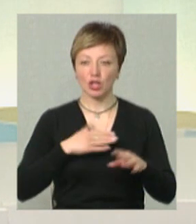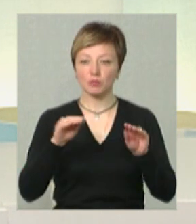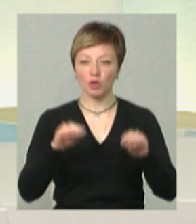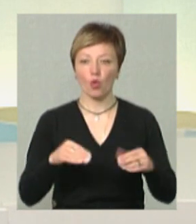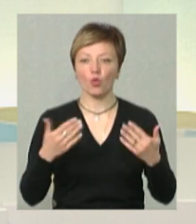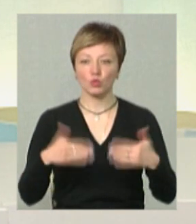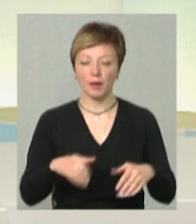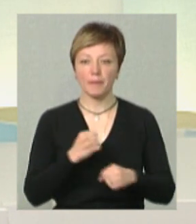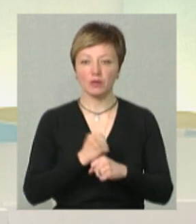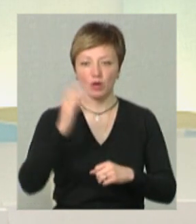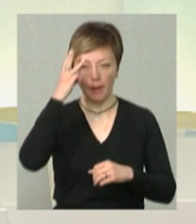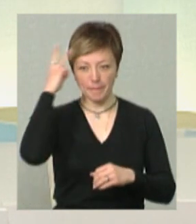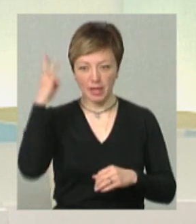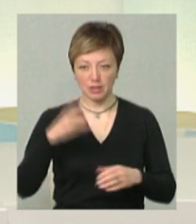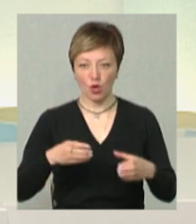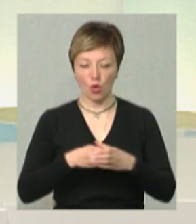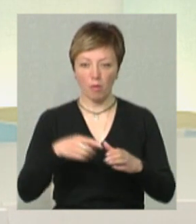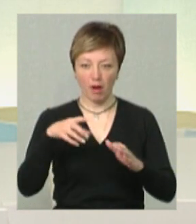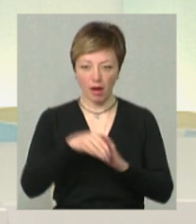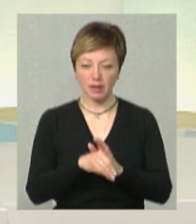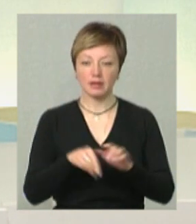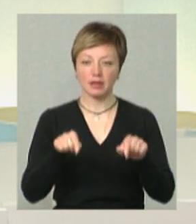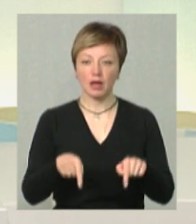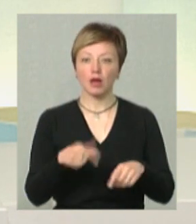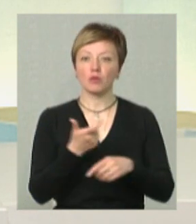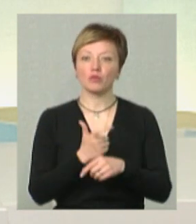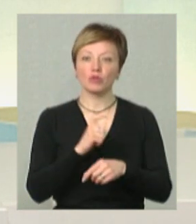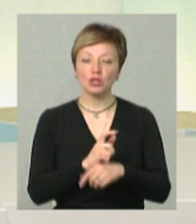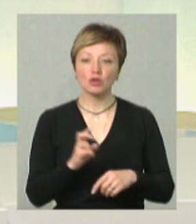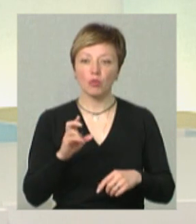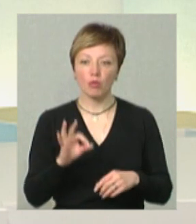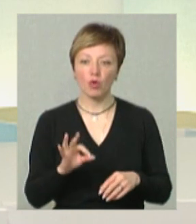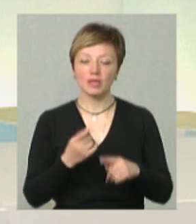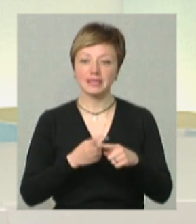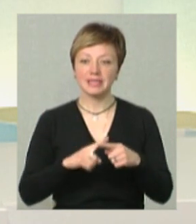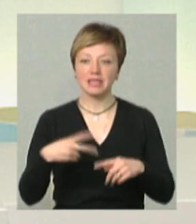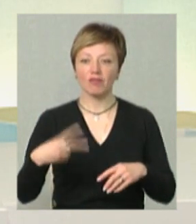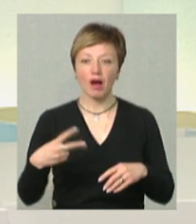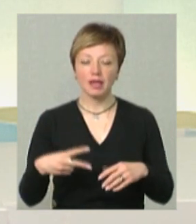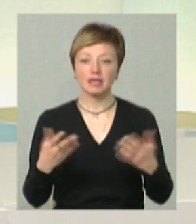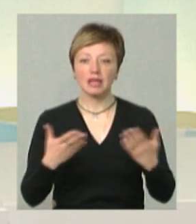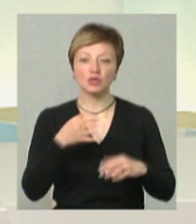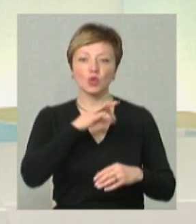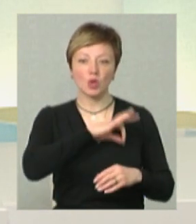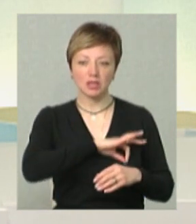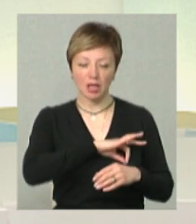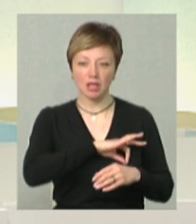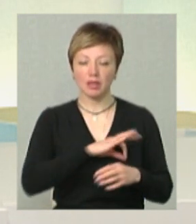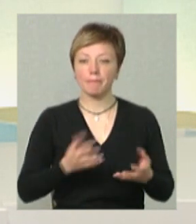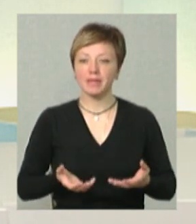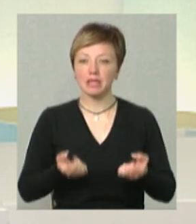працює на Хмельницькій міській територіальній громаді. Я зазначу, що насправді їх більше, оскільки ці 20 – це ті, які скористалися